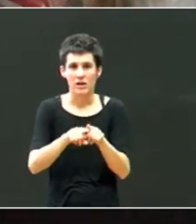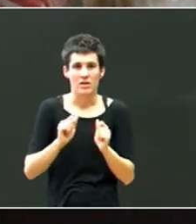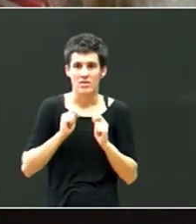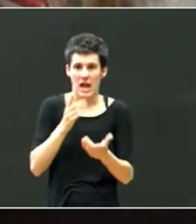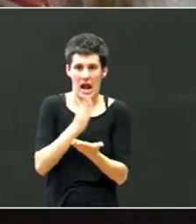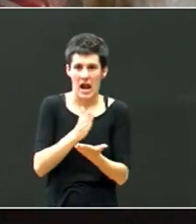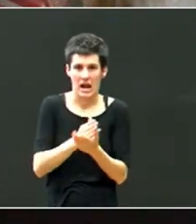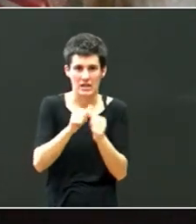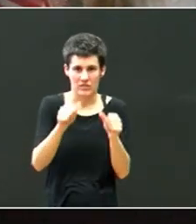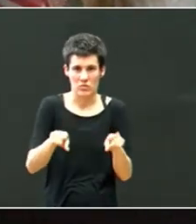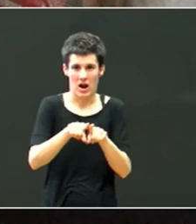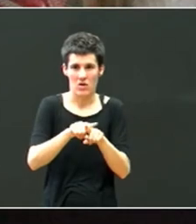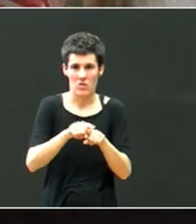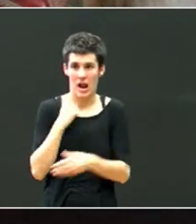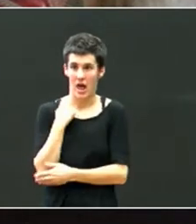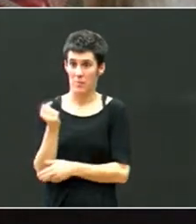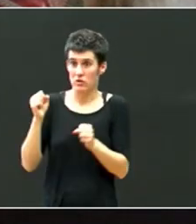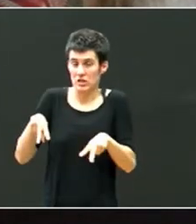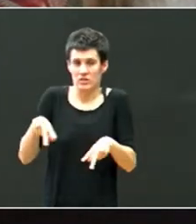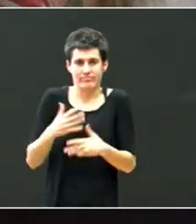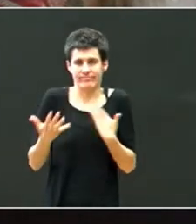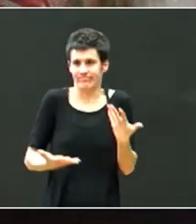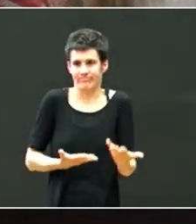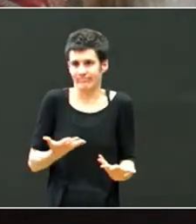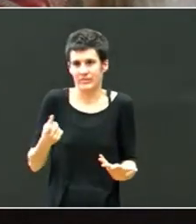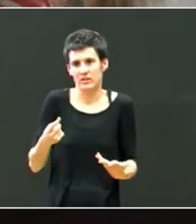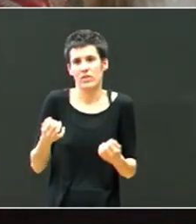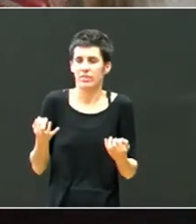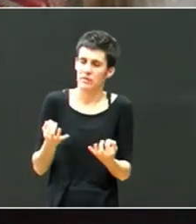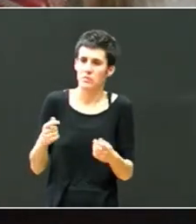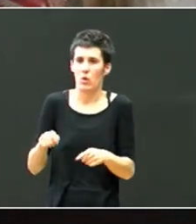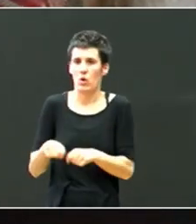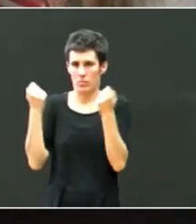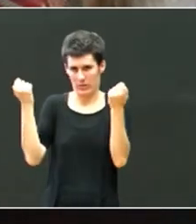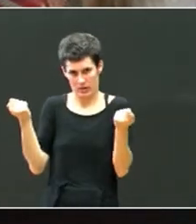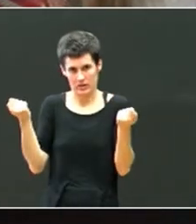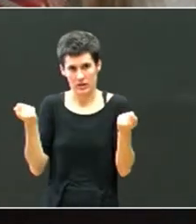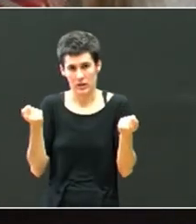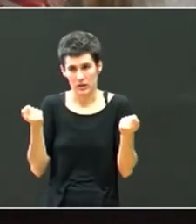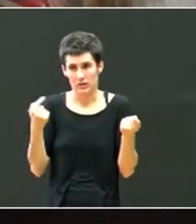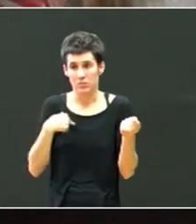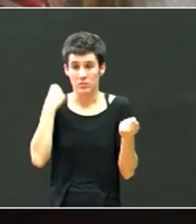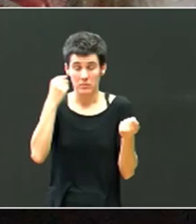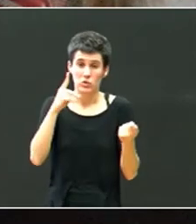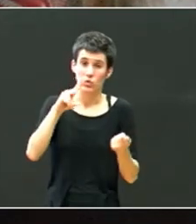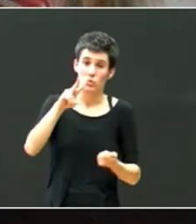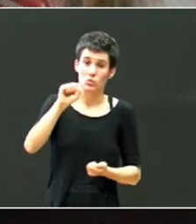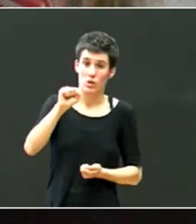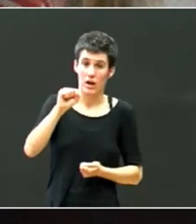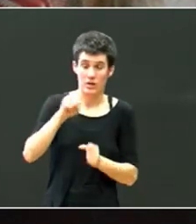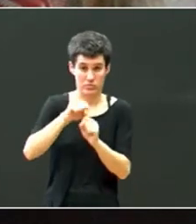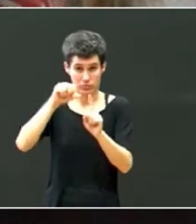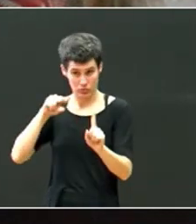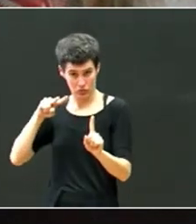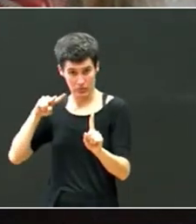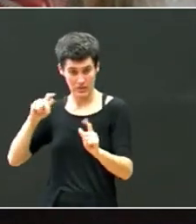laguntza barik. Bueno, bauri, apurtzen bagoaz apurka-apurka, baina nipen zaten dut duaren ikuspuntuak emango